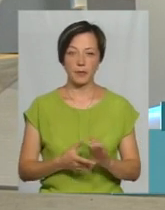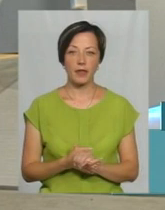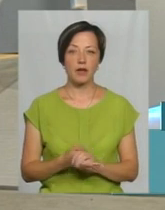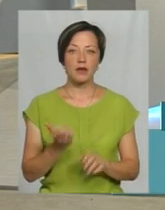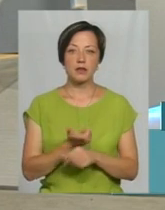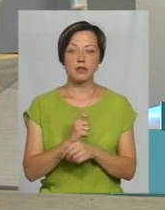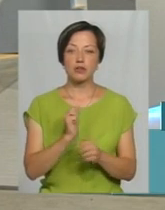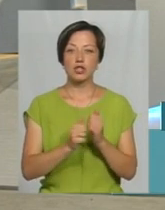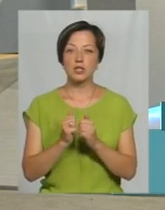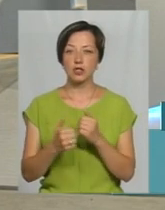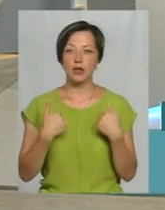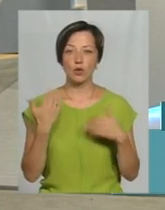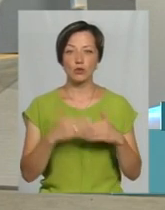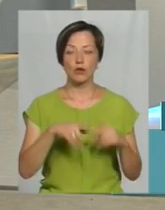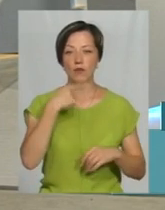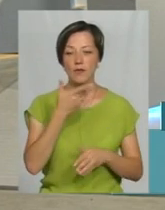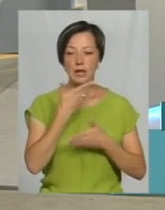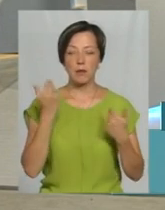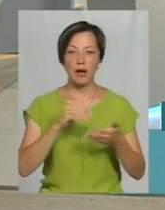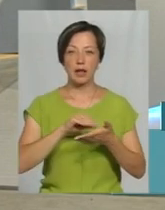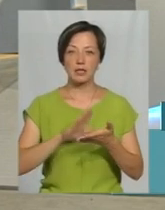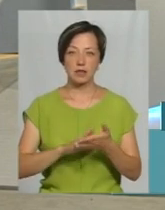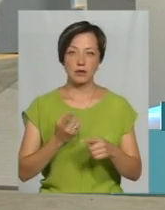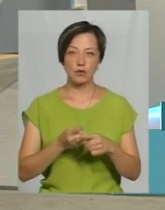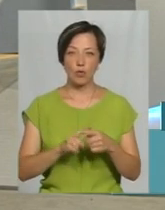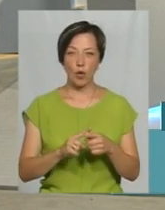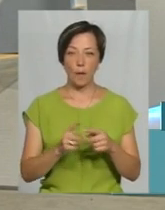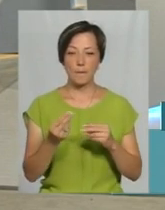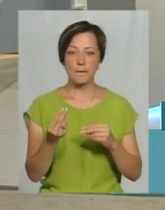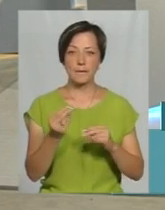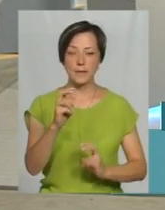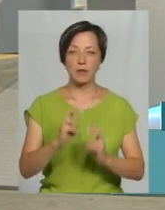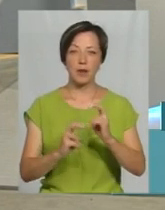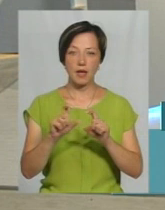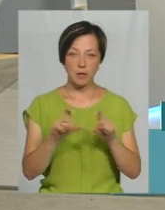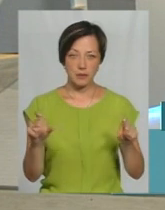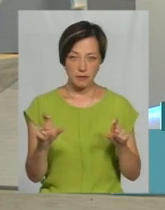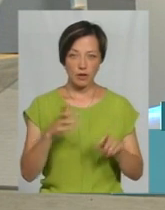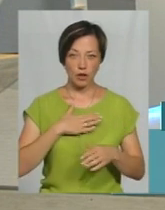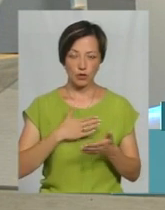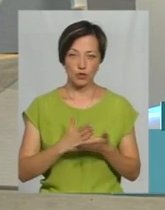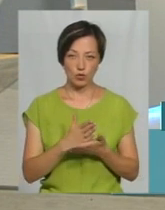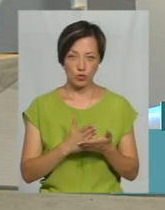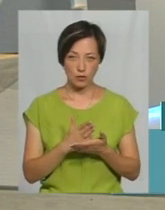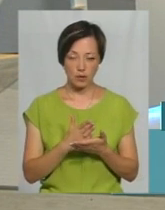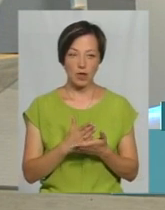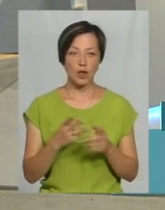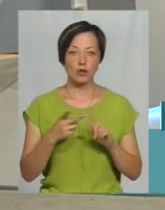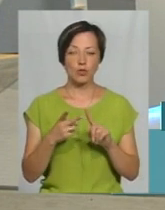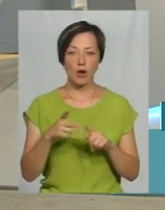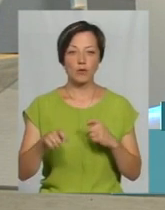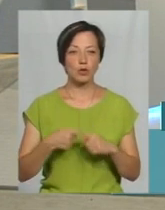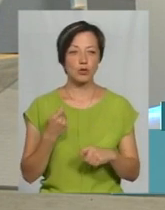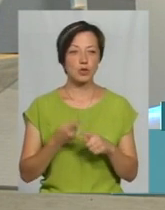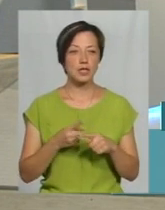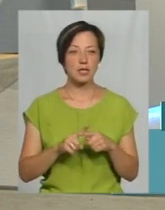вже говорив, це немає реєстрації цього підприємства в нашій службі. Слідуюче порушення